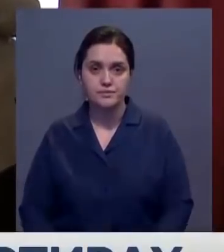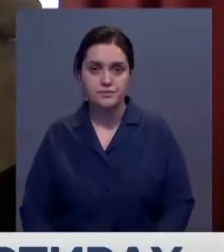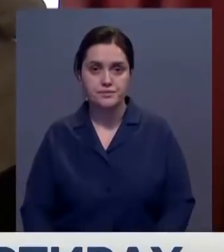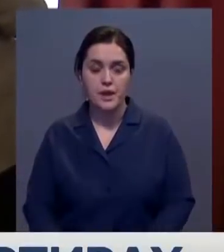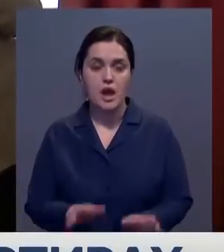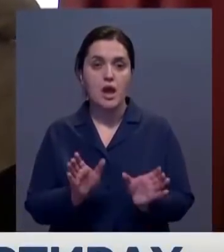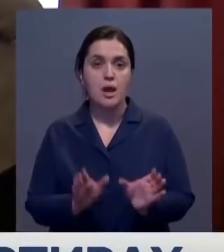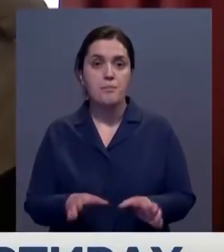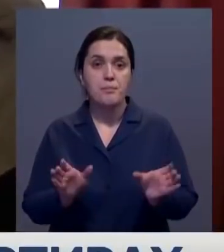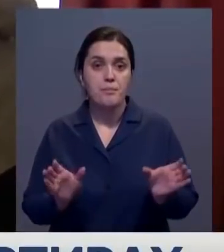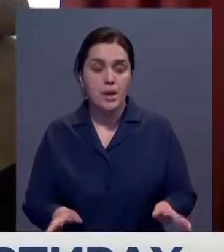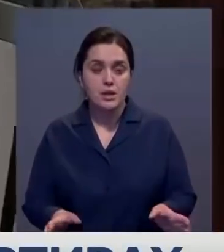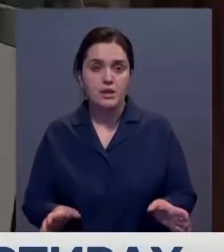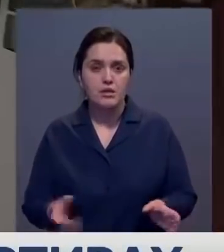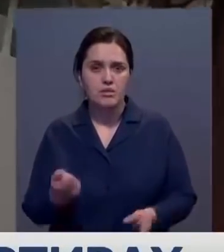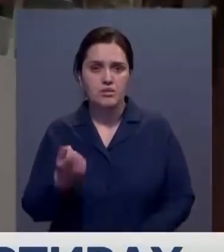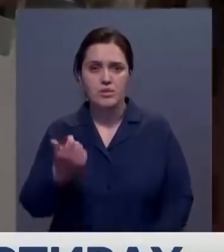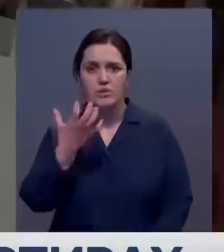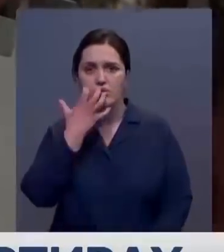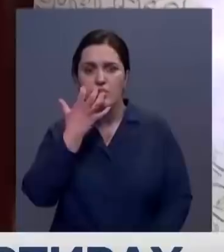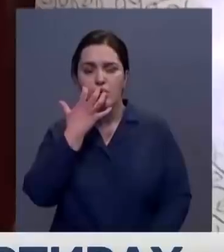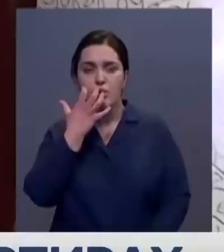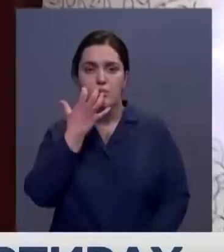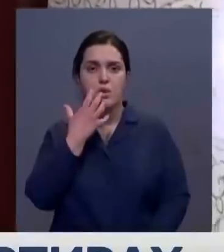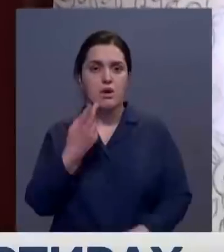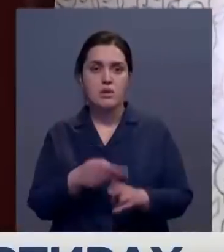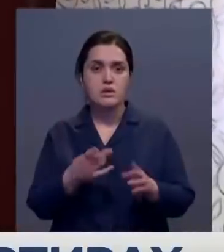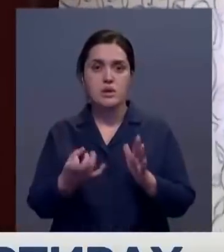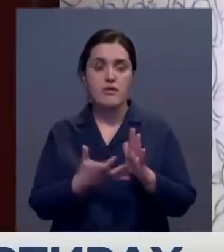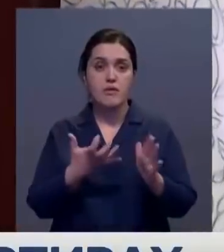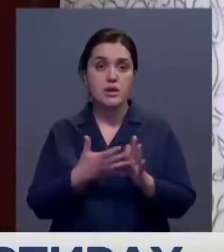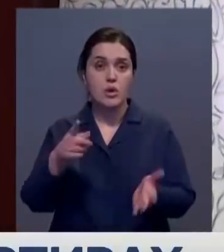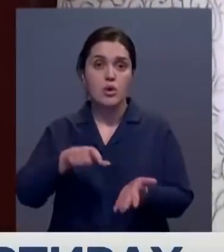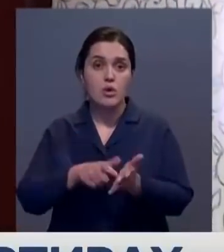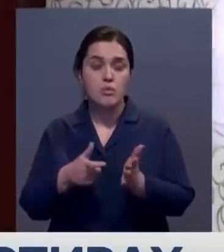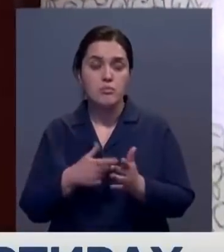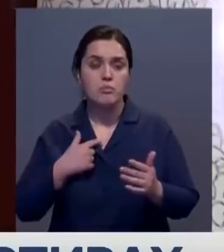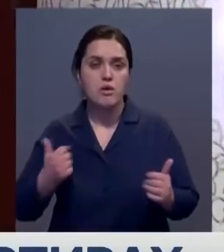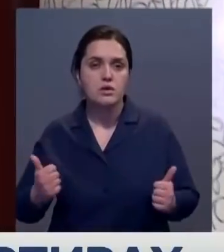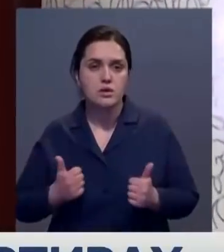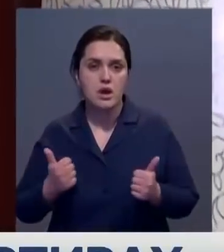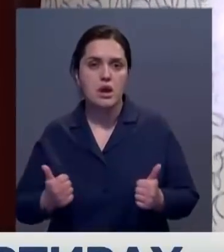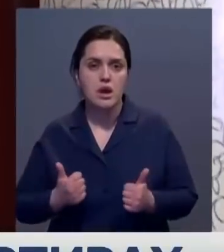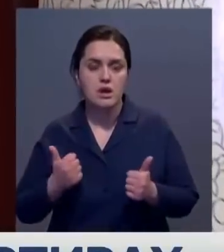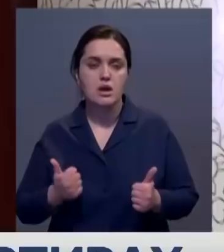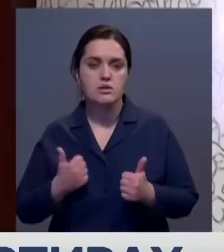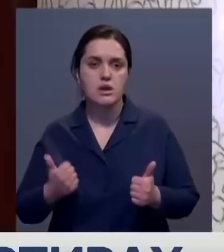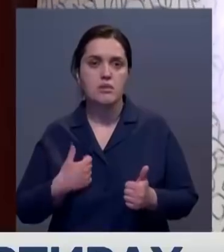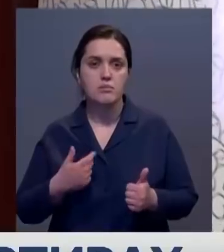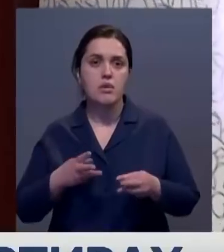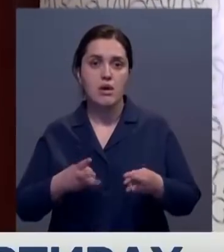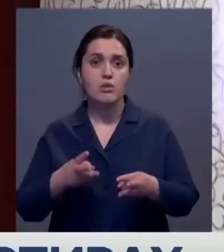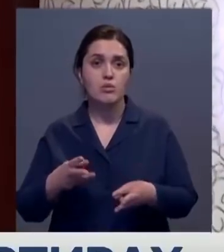Батареи еле теплые, то только вверх. Вот эту комнату мы стараемся обогревать, так как у нас полуторагодовалая